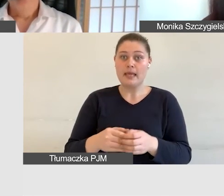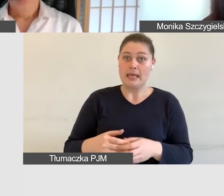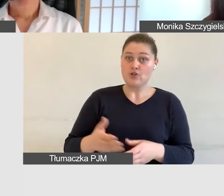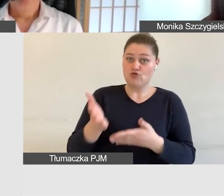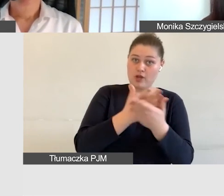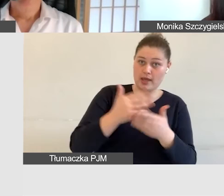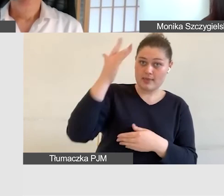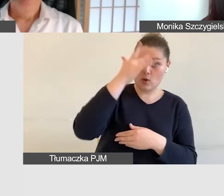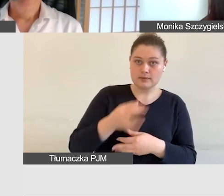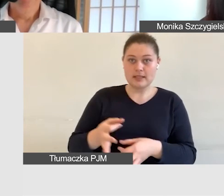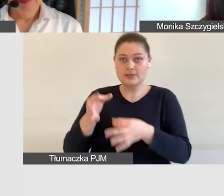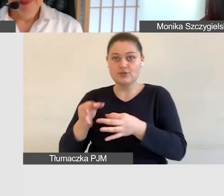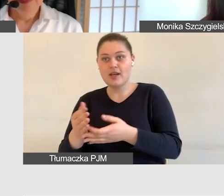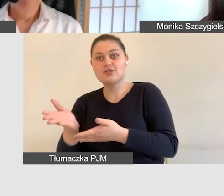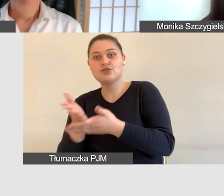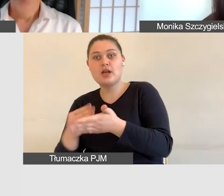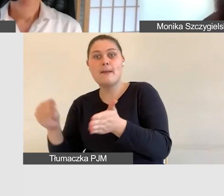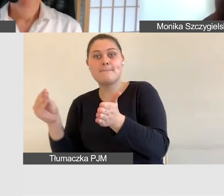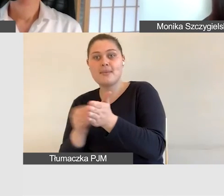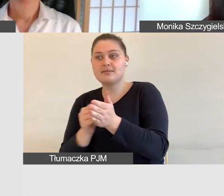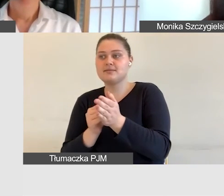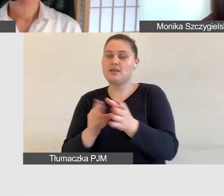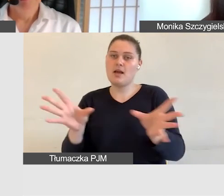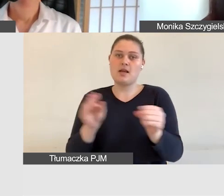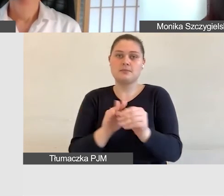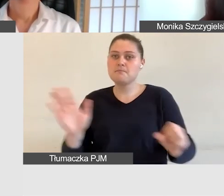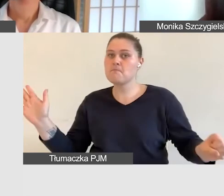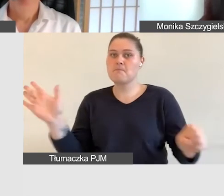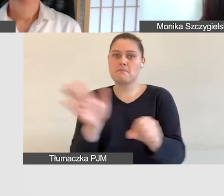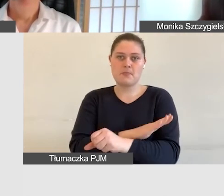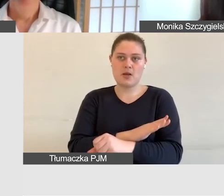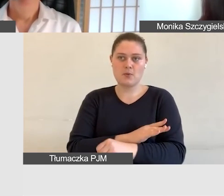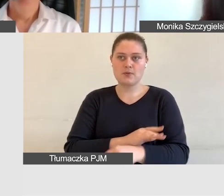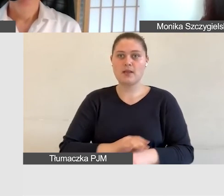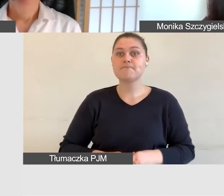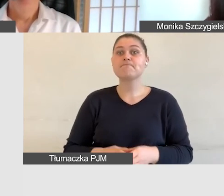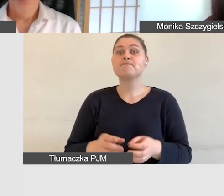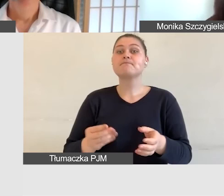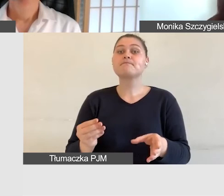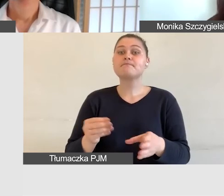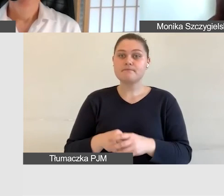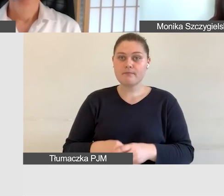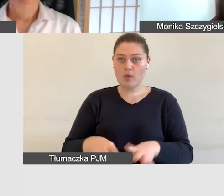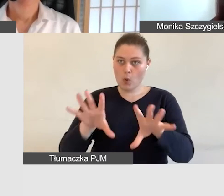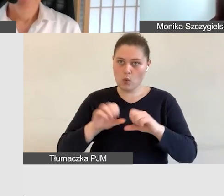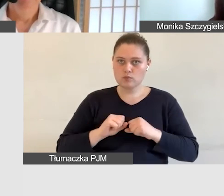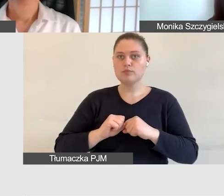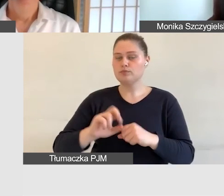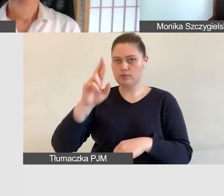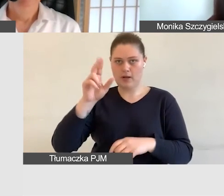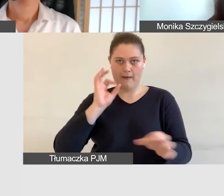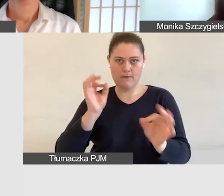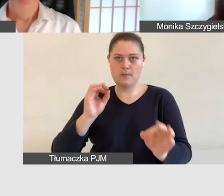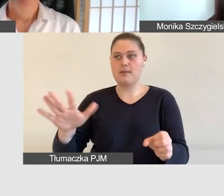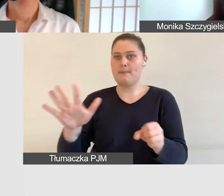przeglądu transmisji przepraszam przeglądu checklisty i tak jak mówiłam zapewne informacje